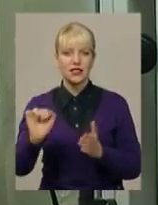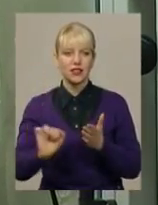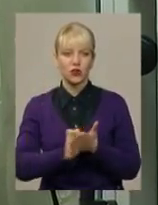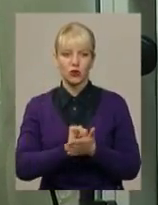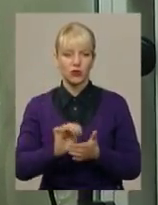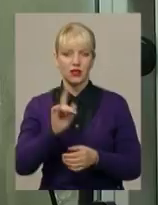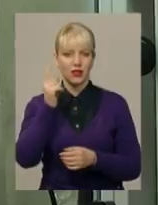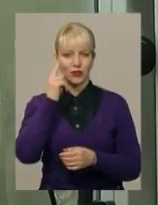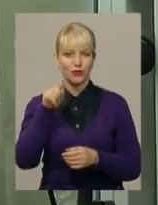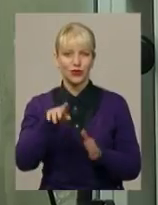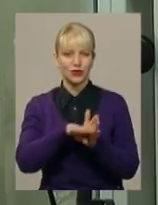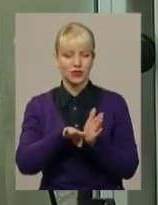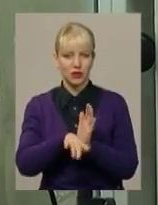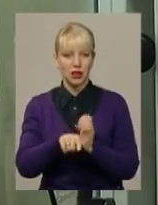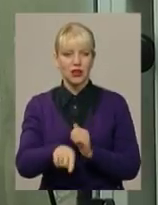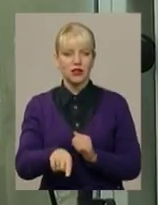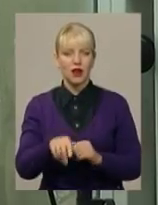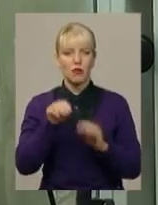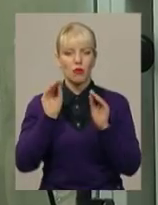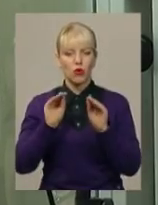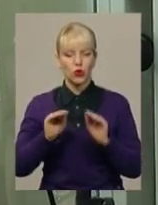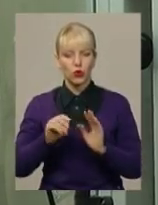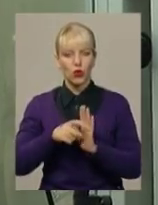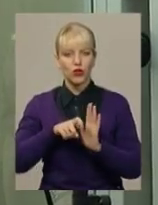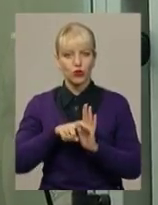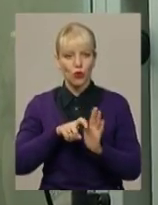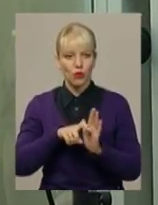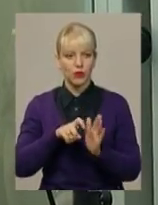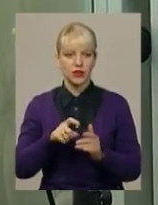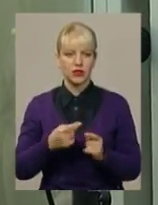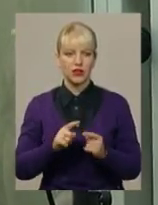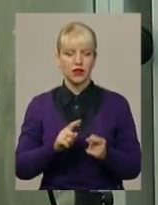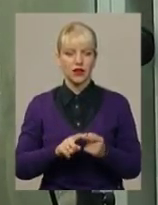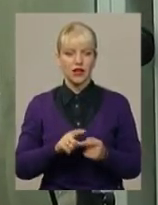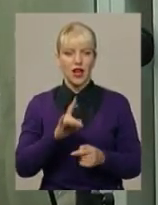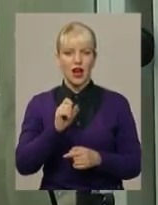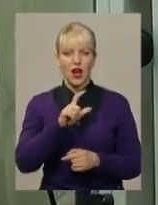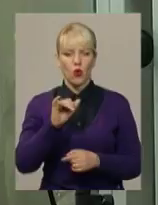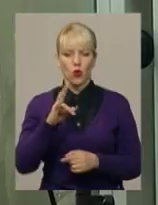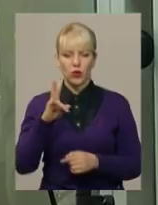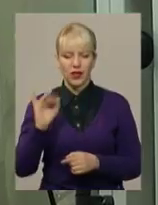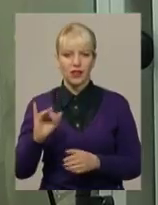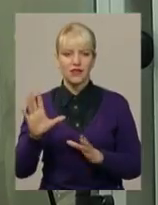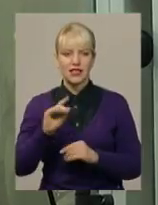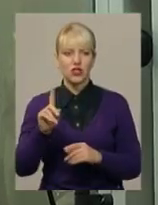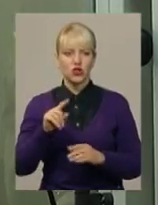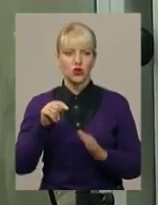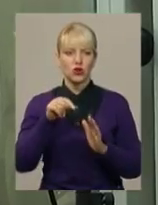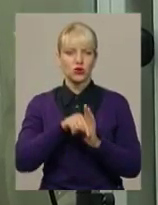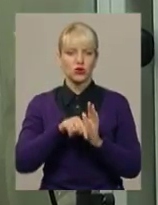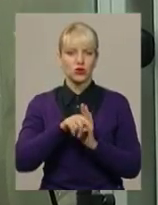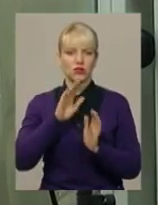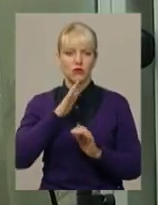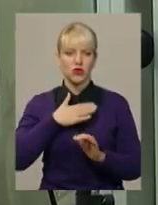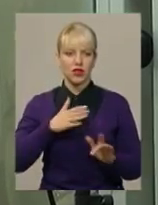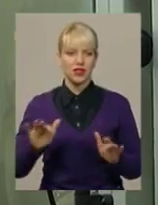протоколи допитів, меморіальні рахунки, все те, що торкається моєї діяльності. Я ж